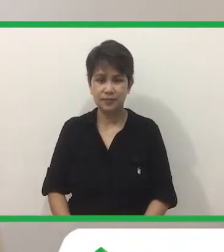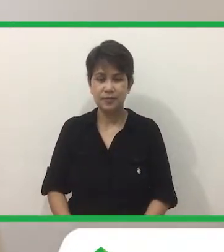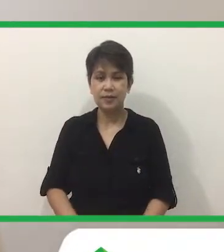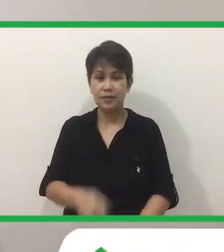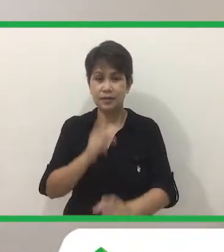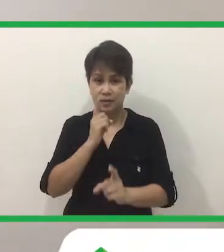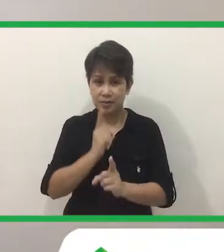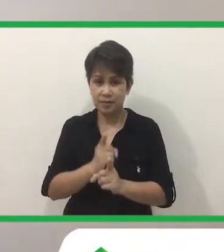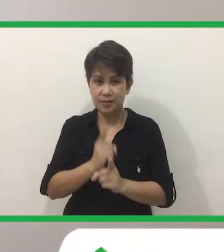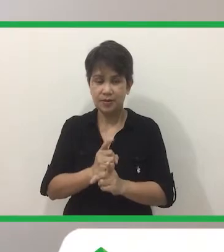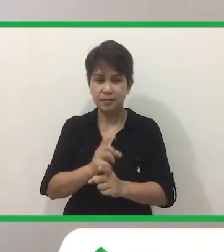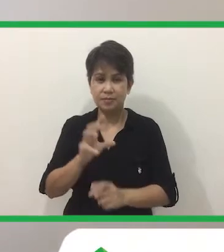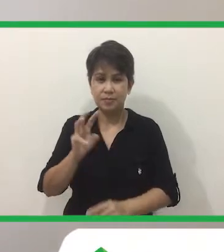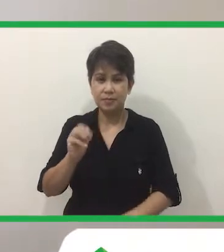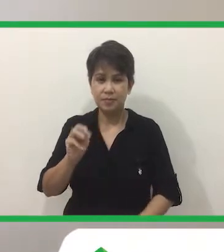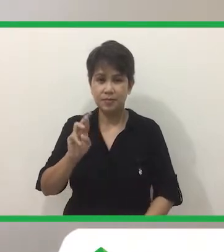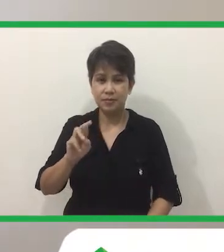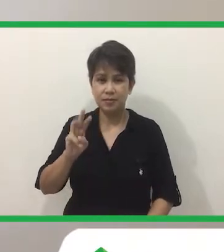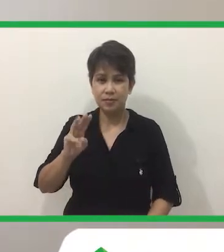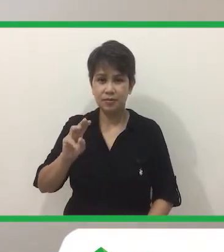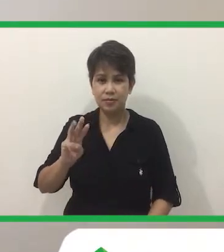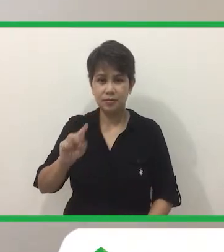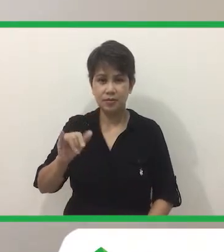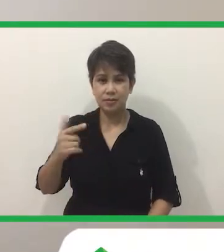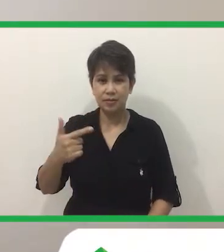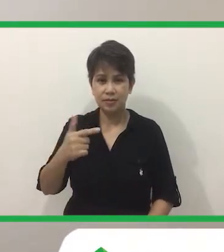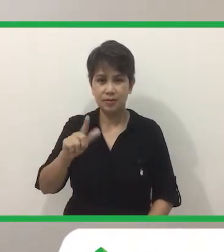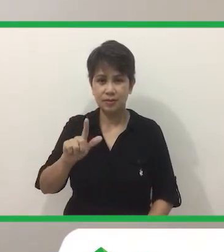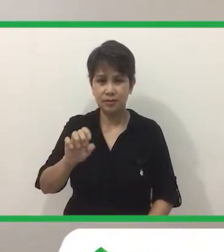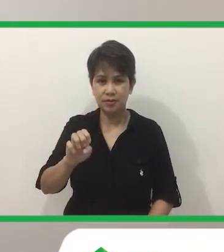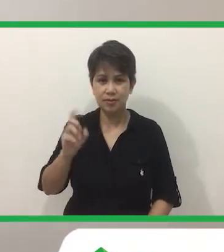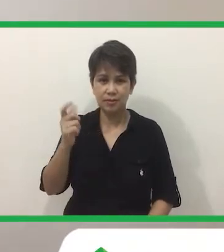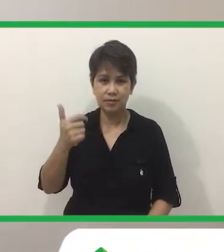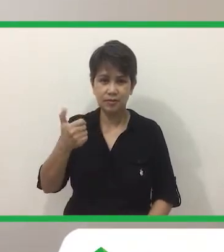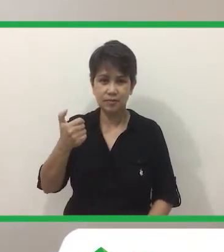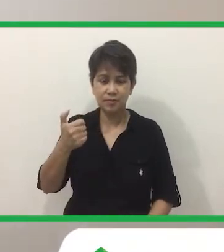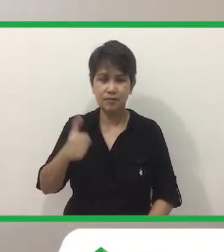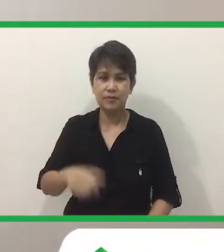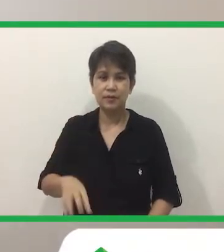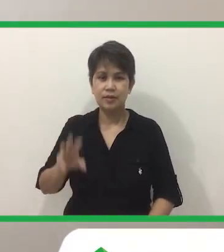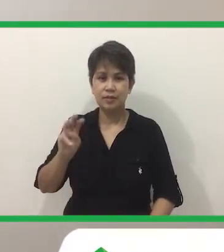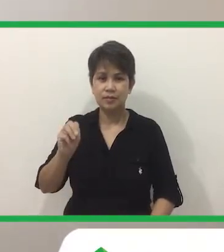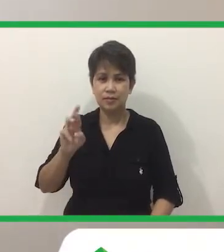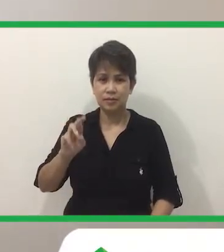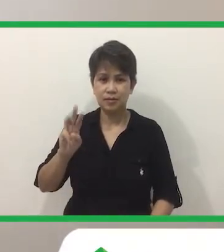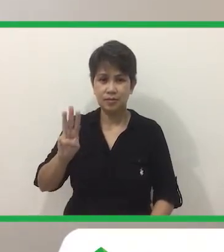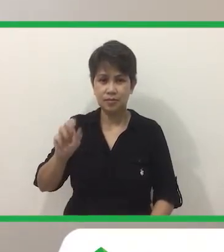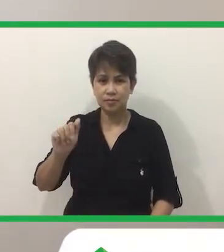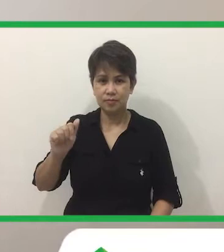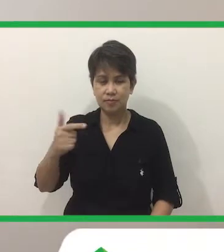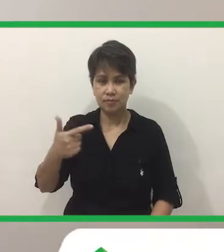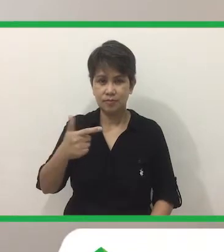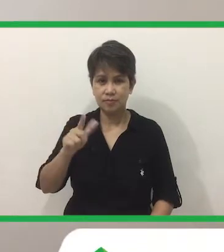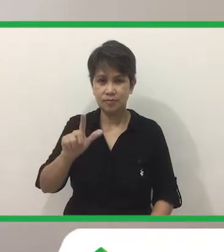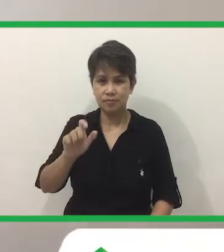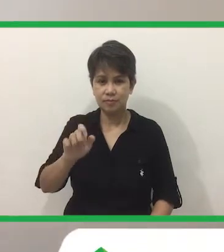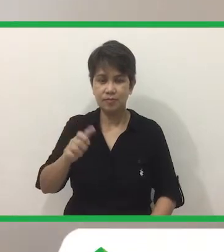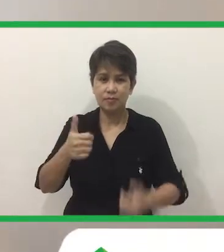Ayan, tama, Mr. Wiggle at Mr. Wiggle. Ito ay kwento ng dalawang magkaibigan.